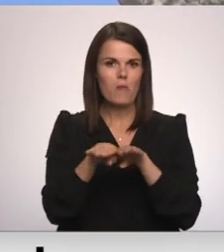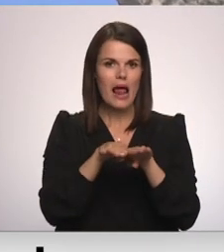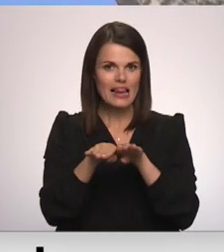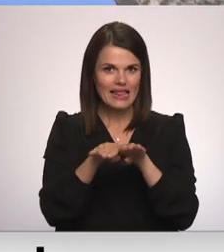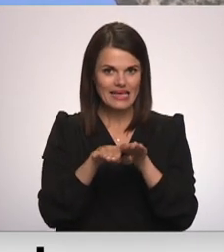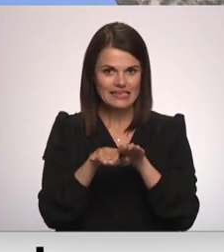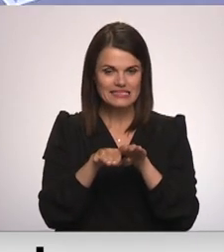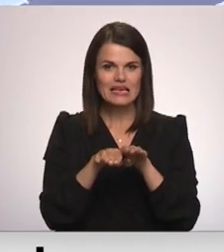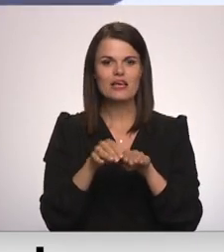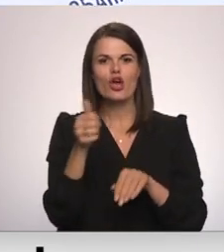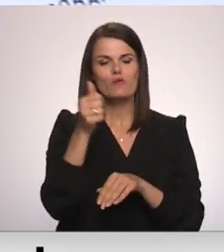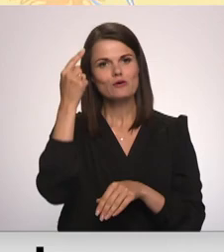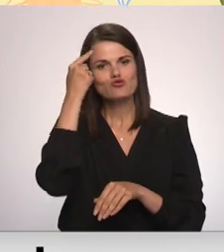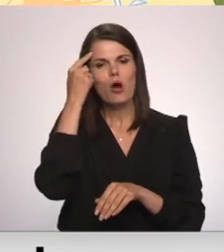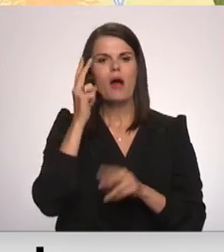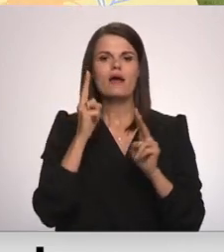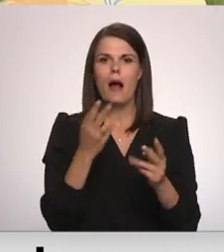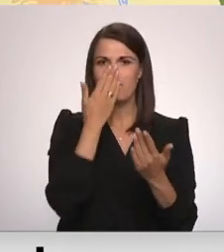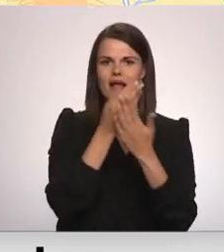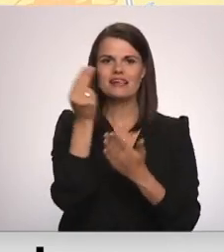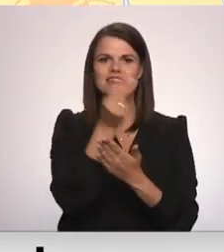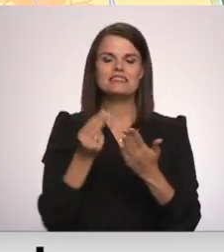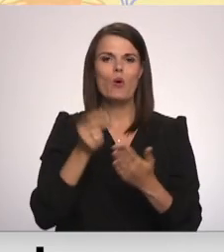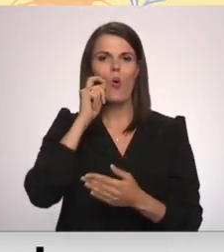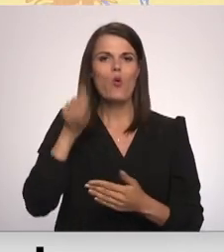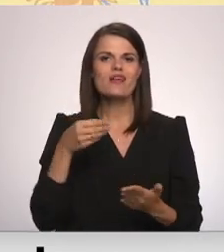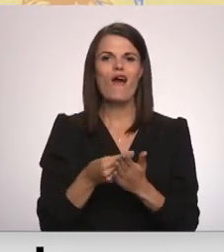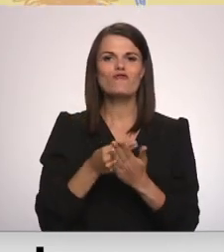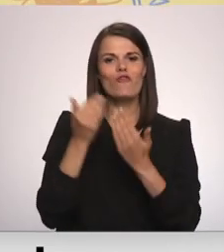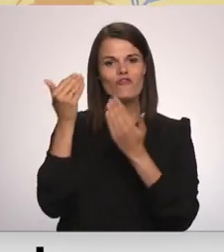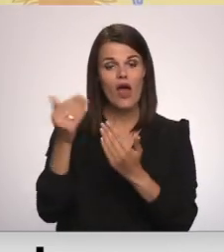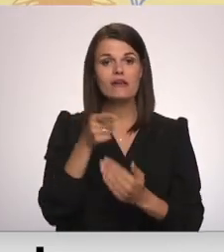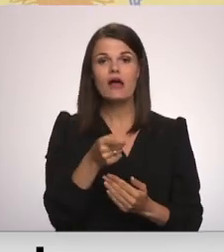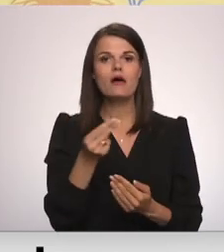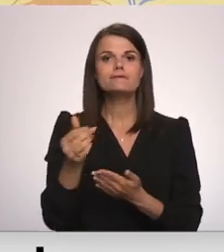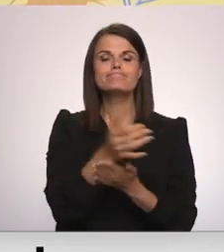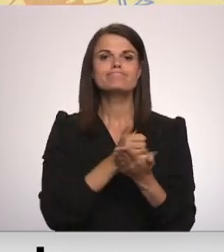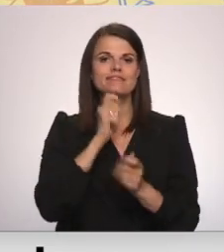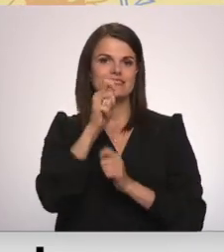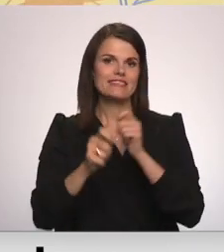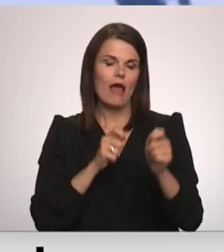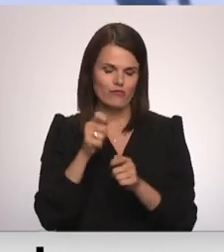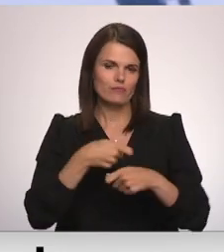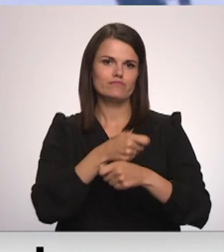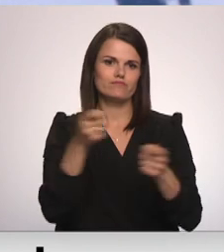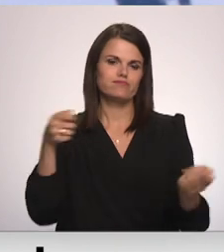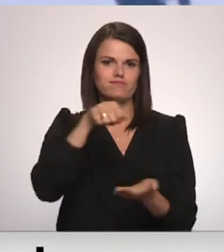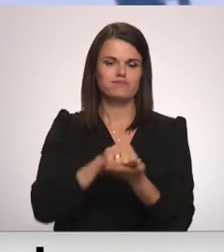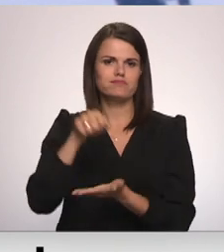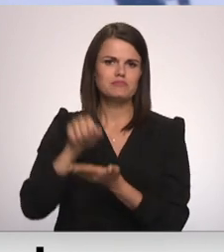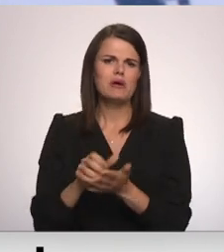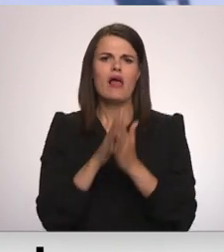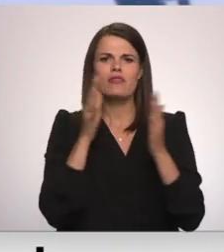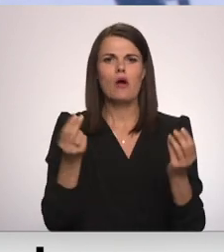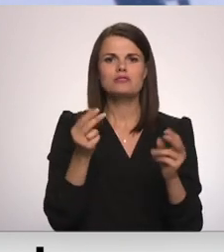piedomāts pie Ukraiņa vērtība atspoguļošanas ilustrācijās. Ābecis ir radīti par ziedojumiem, taču nav bijusi nepieciešamība pēc pārāk lielas summas,